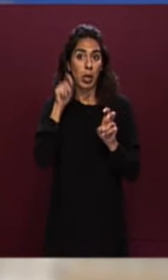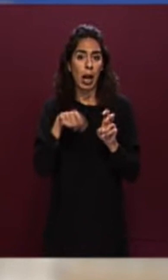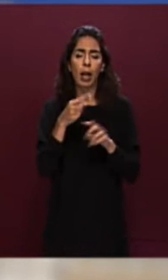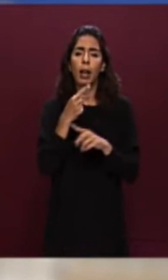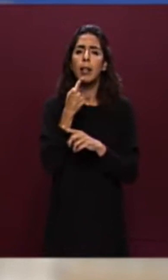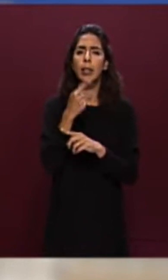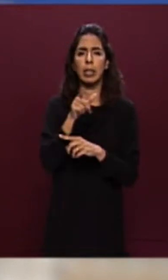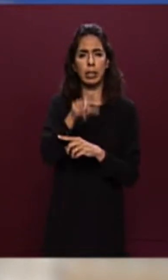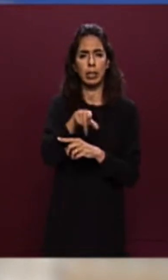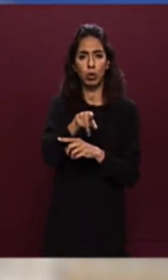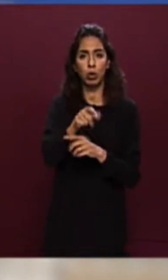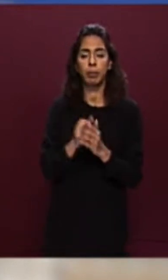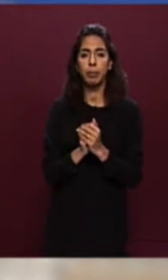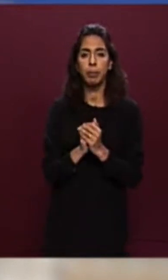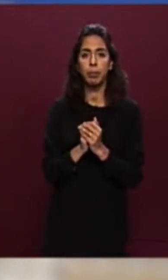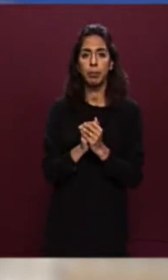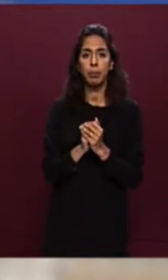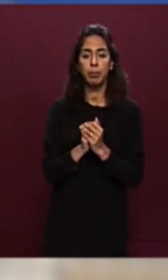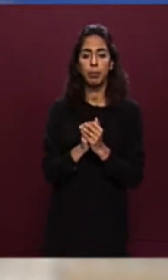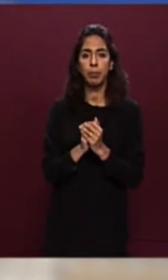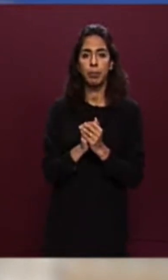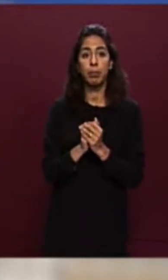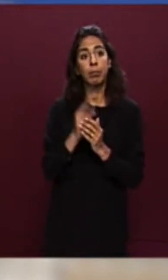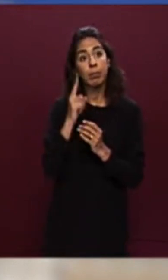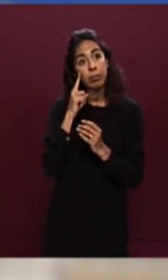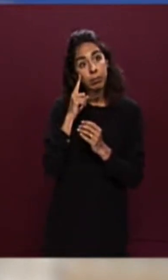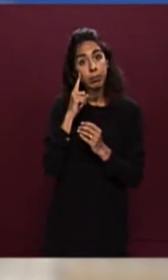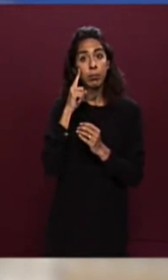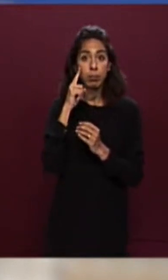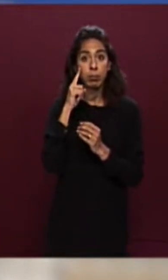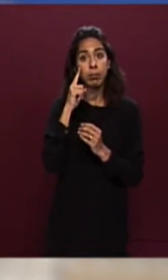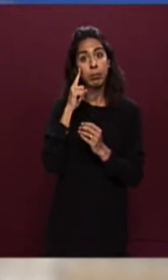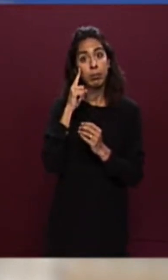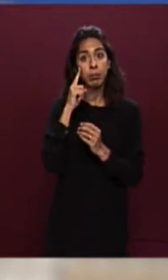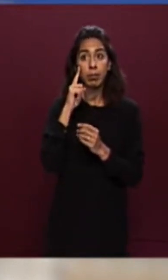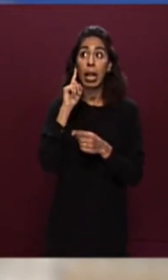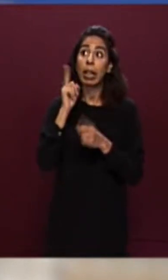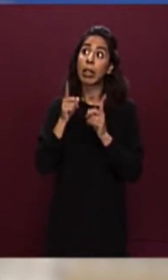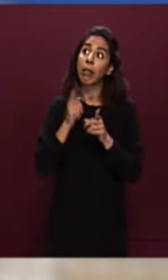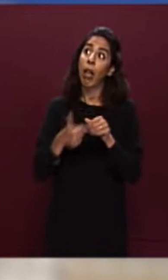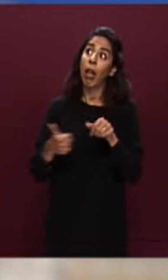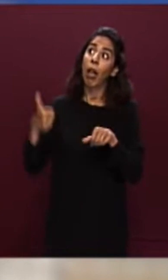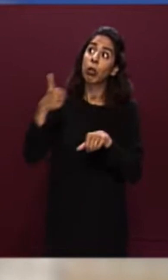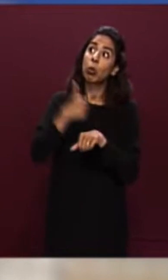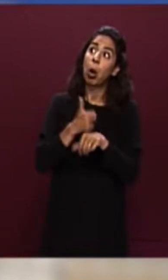guardi che è meglio vivere sotto una dittatura che morire